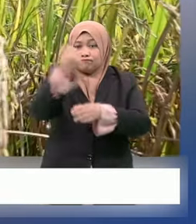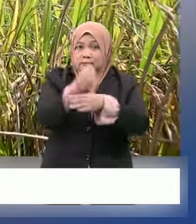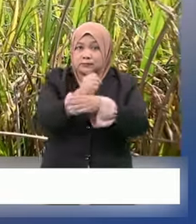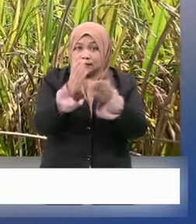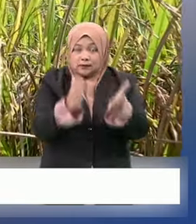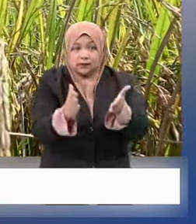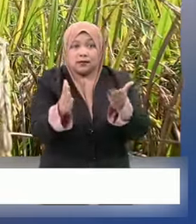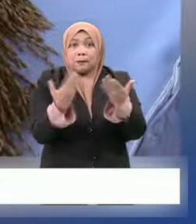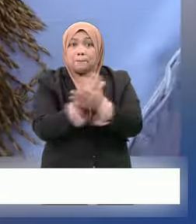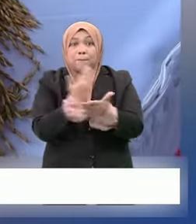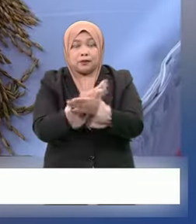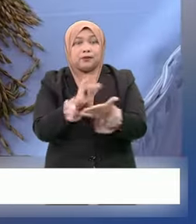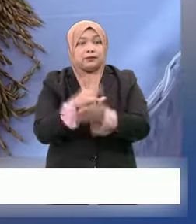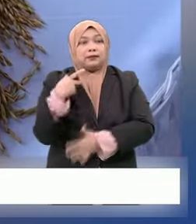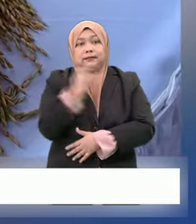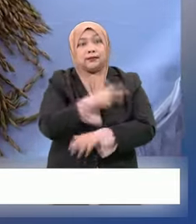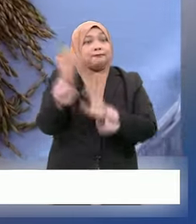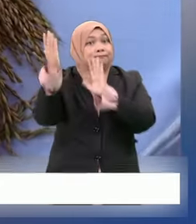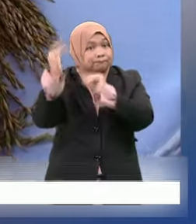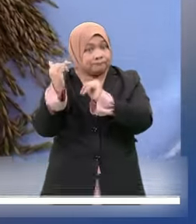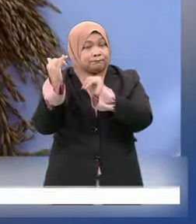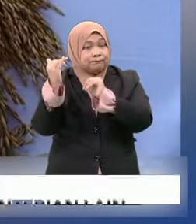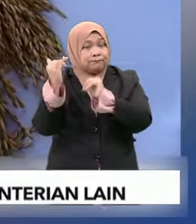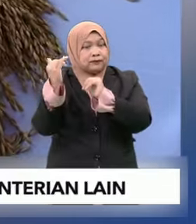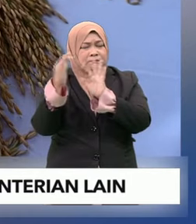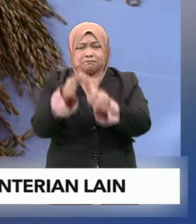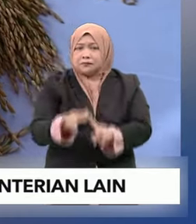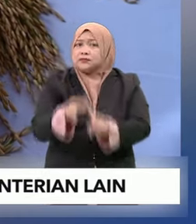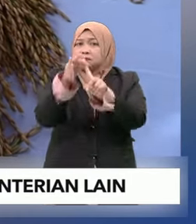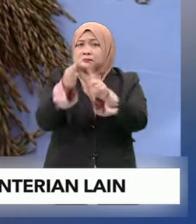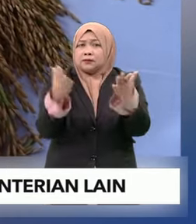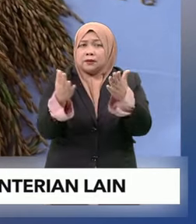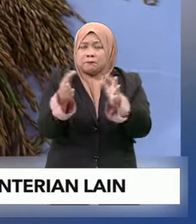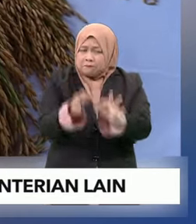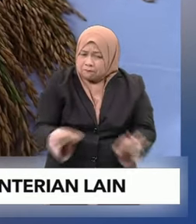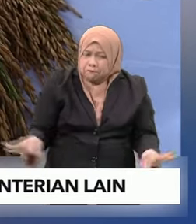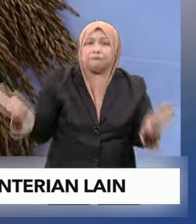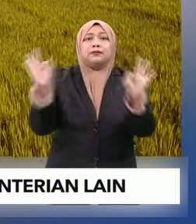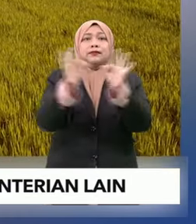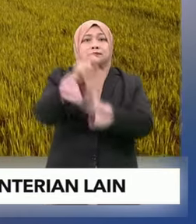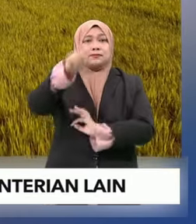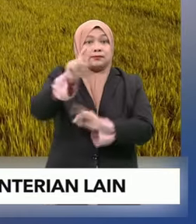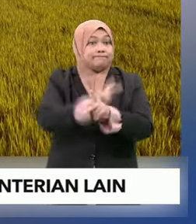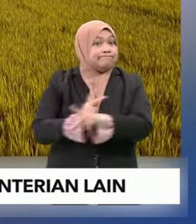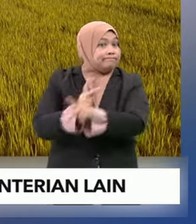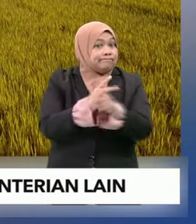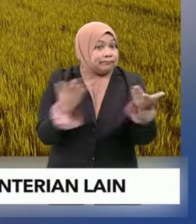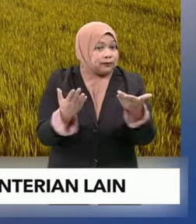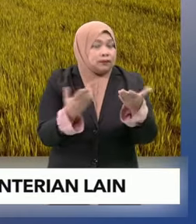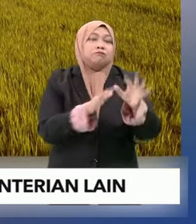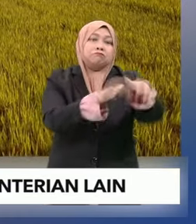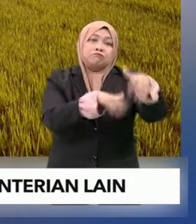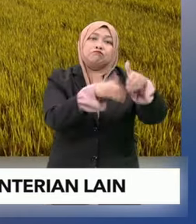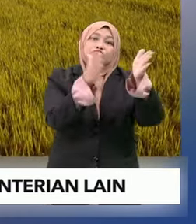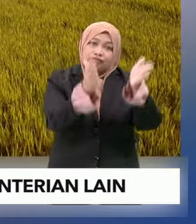dengan dasar baru ini kita harap terutama yang paling utama yang perlu dibela ialah para penanam